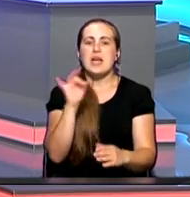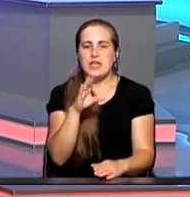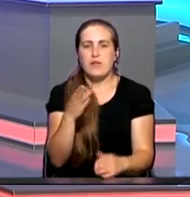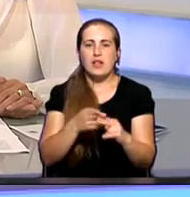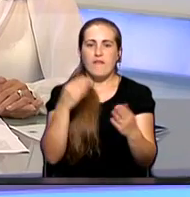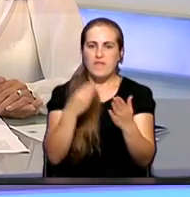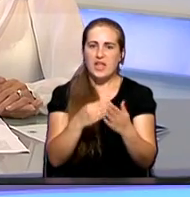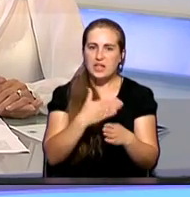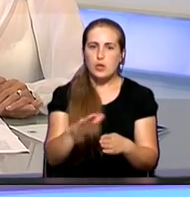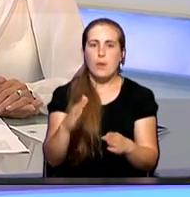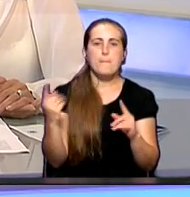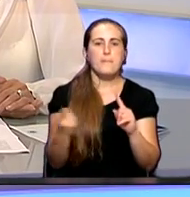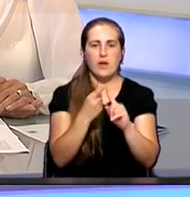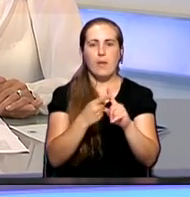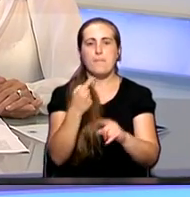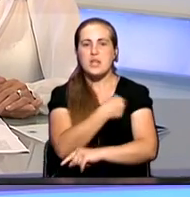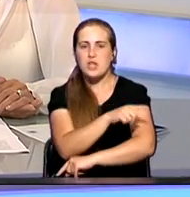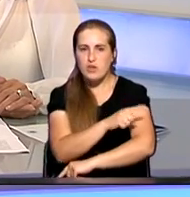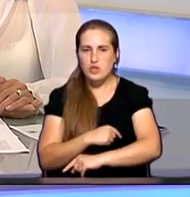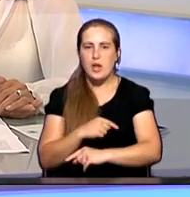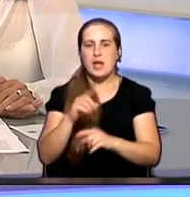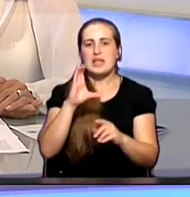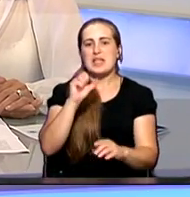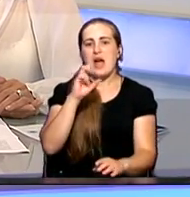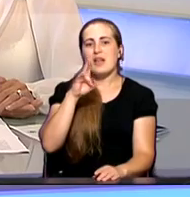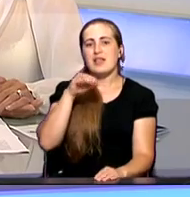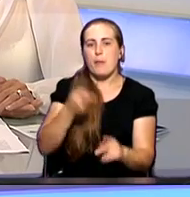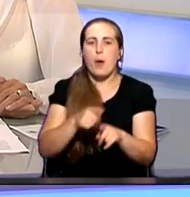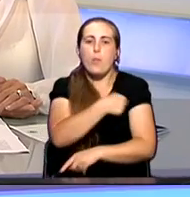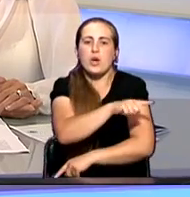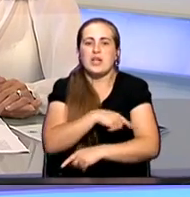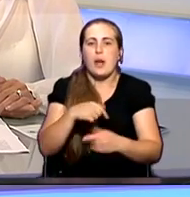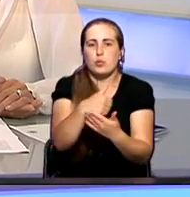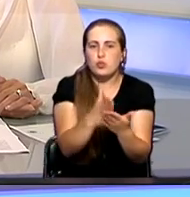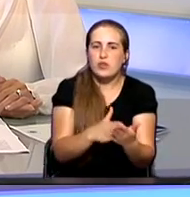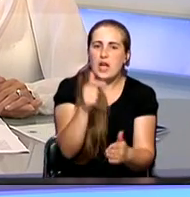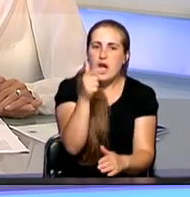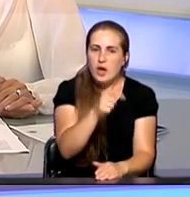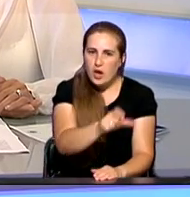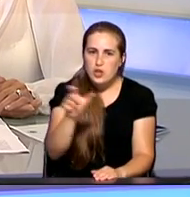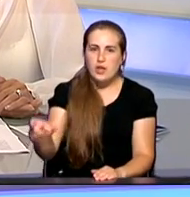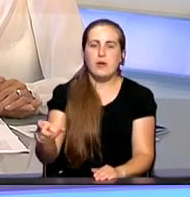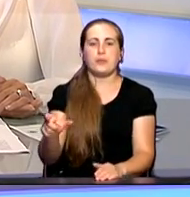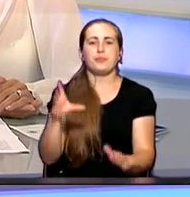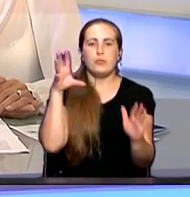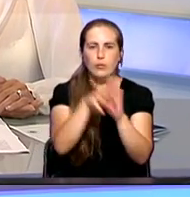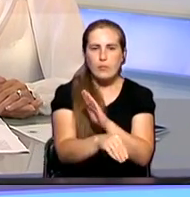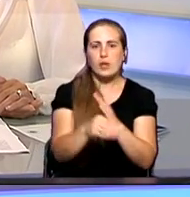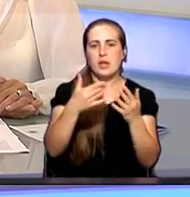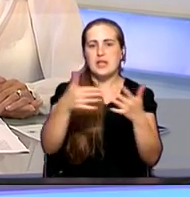финансируется первичная медико-санитарная помощь, это так называемое поликлиническое обслуживание граждан, включая профилактические осмотры.